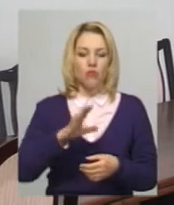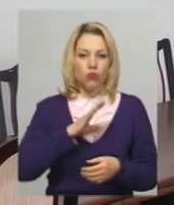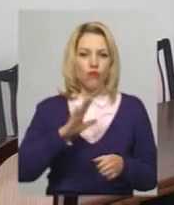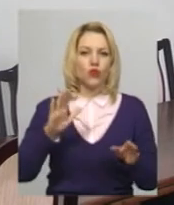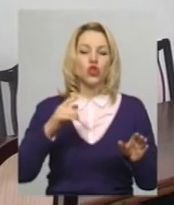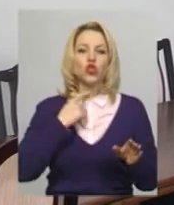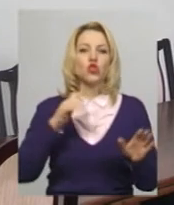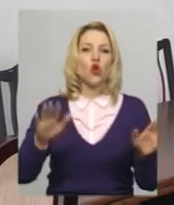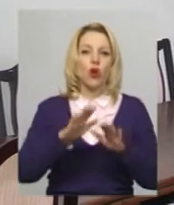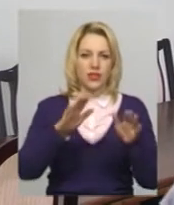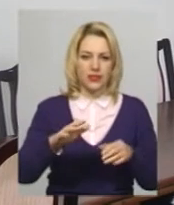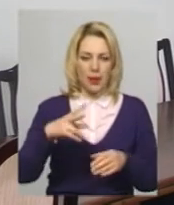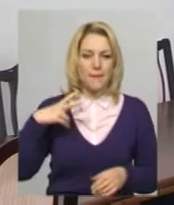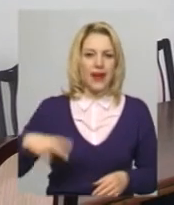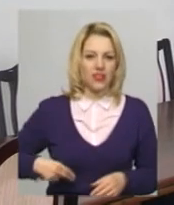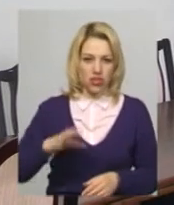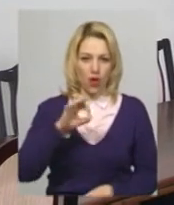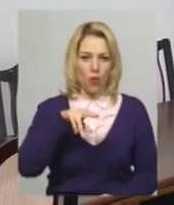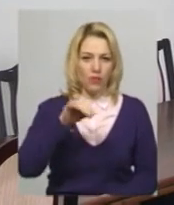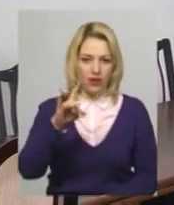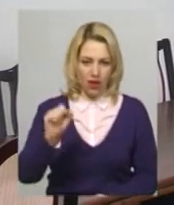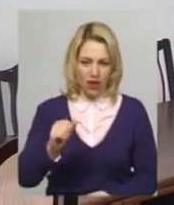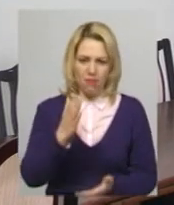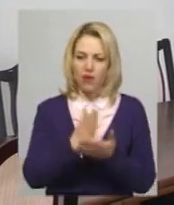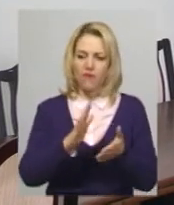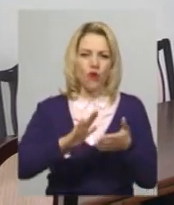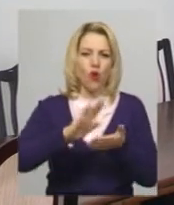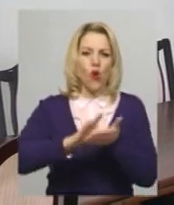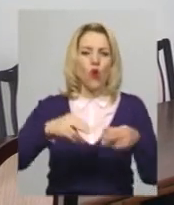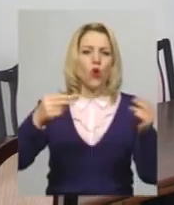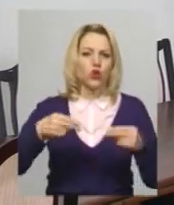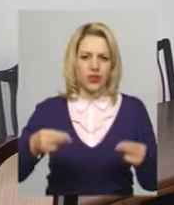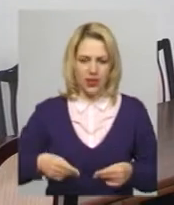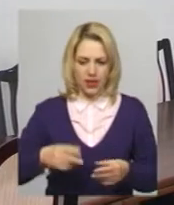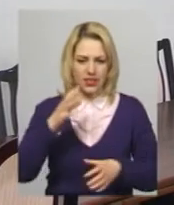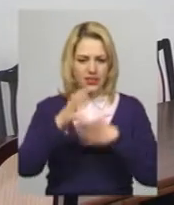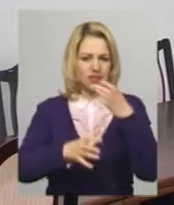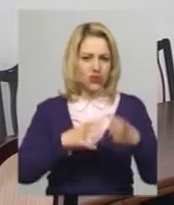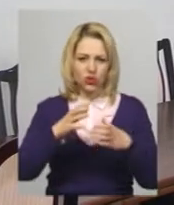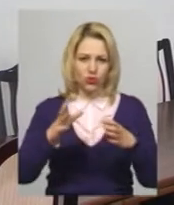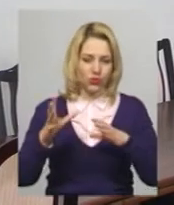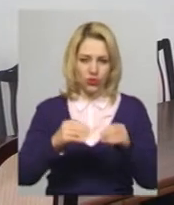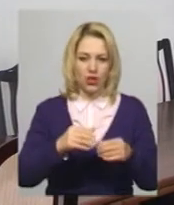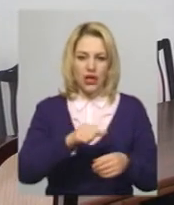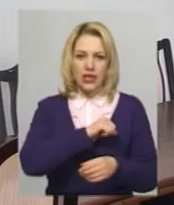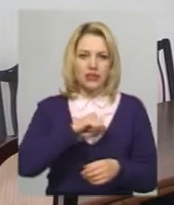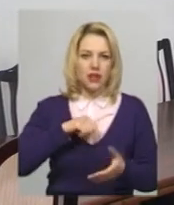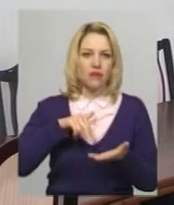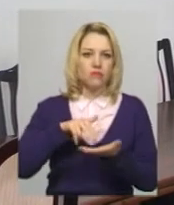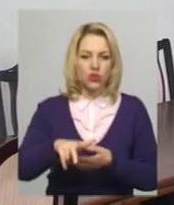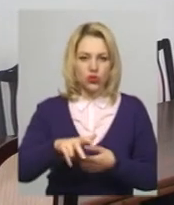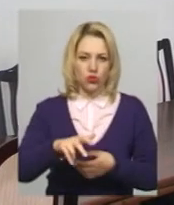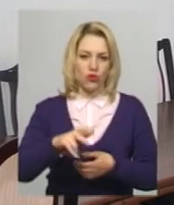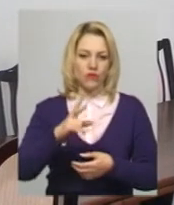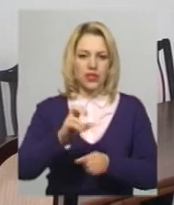і маючи контракти з світовими мистецькими агенціями, лишити це все, піти добровольцям, захищати свою